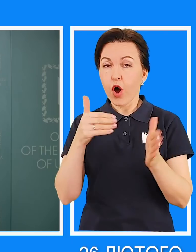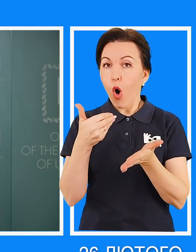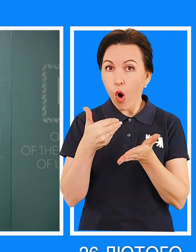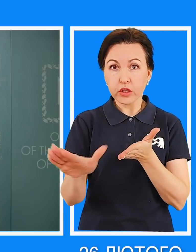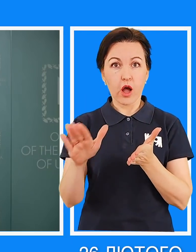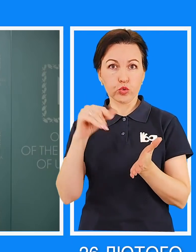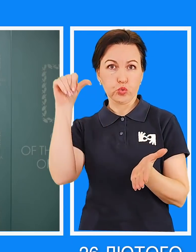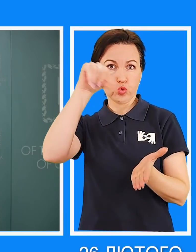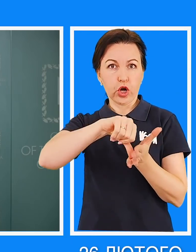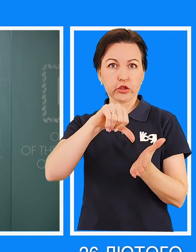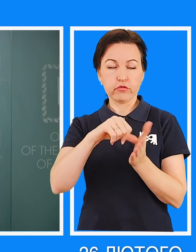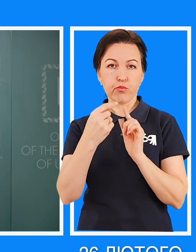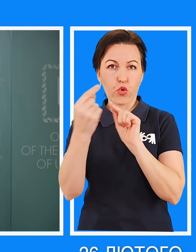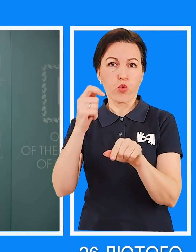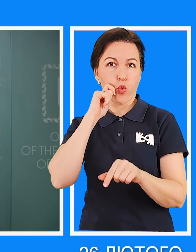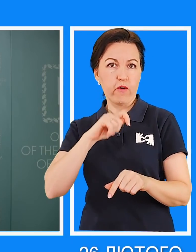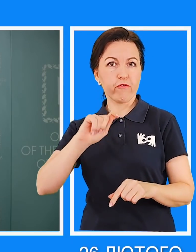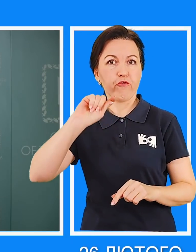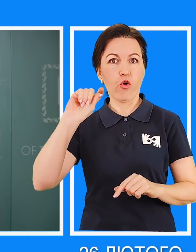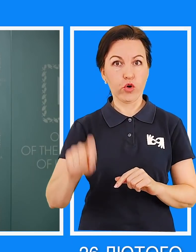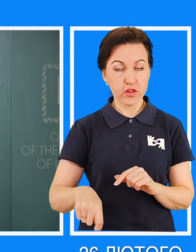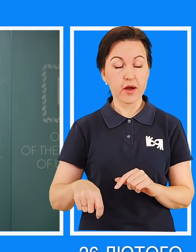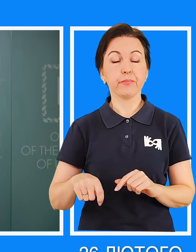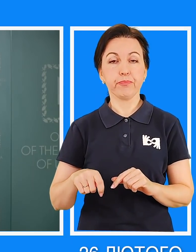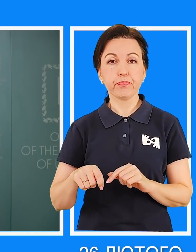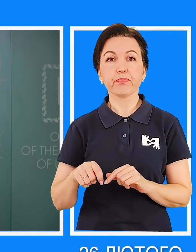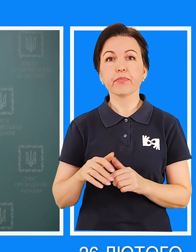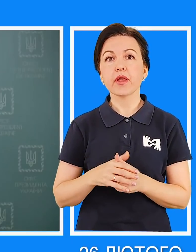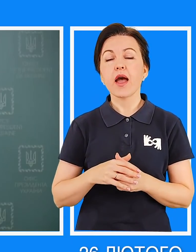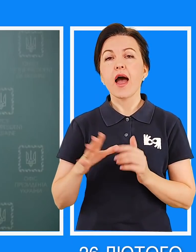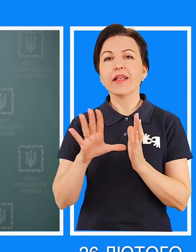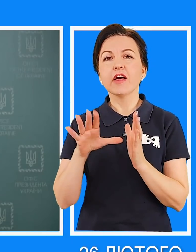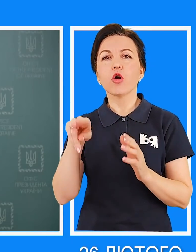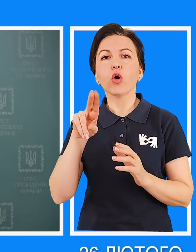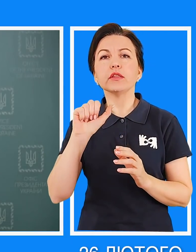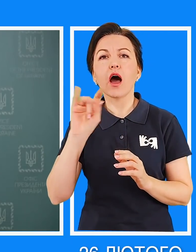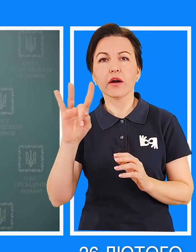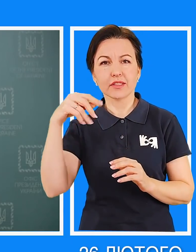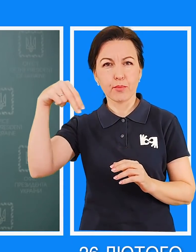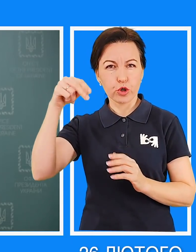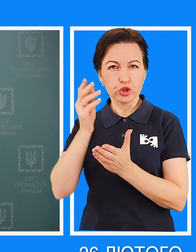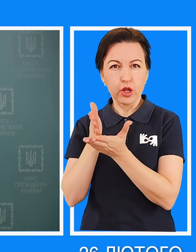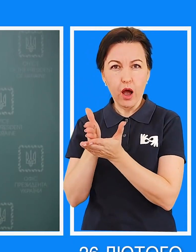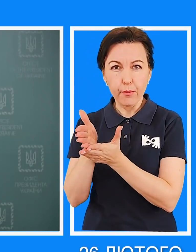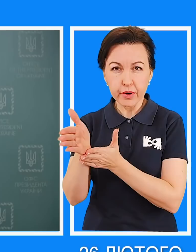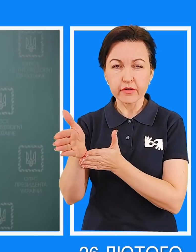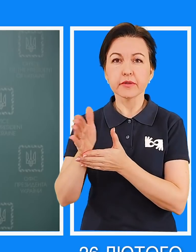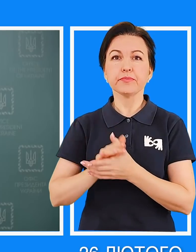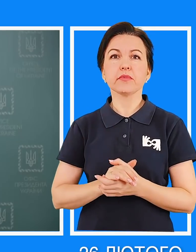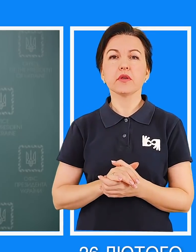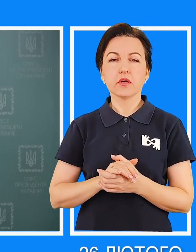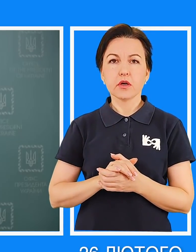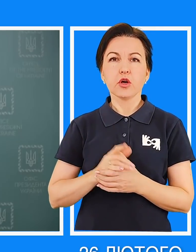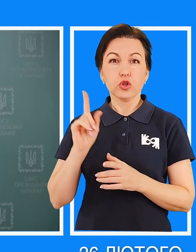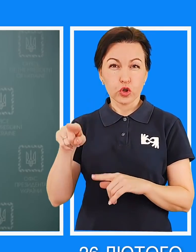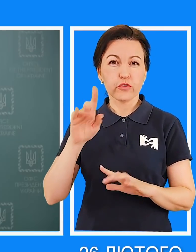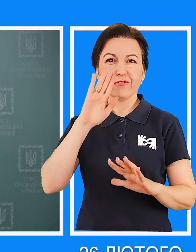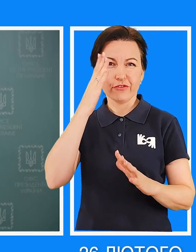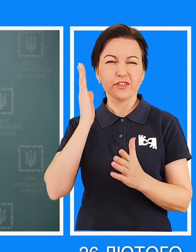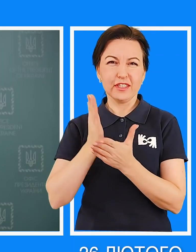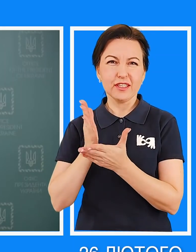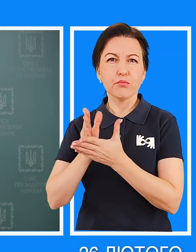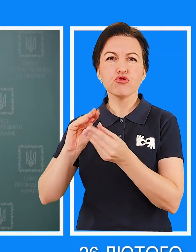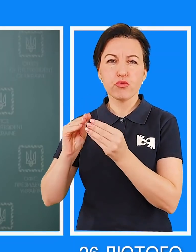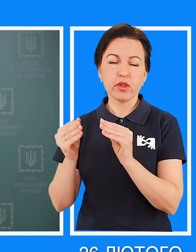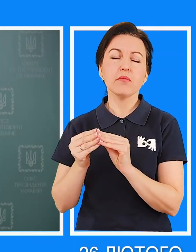відмовляються резервістів, відмовляються брати участь в операції проти України. Проблема на напрямку «Енергодар» – Париж'я, туди висувається передовий підрозділ